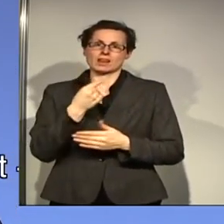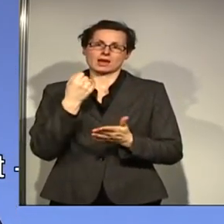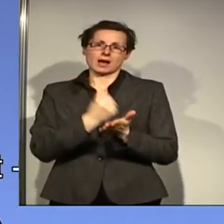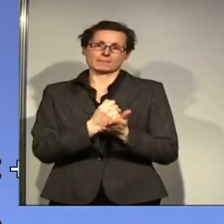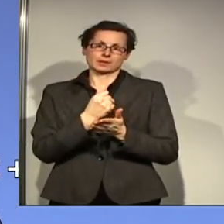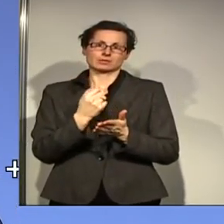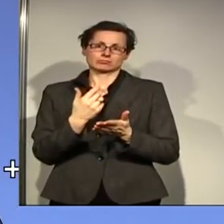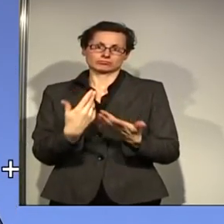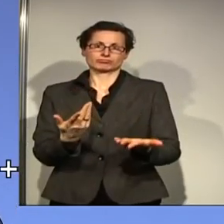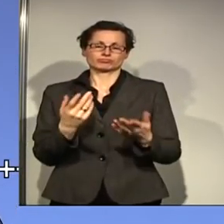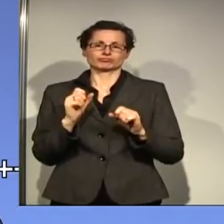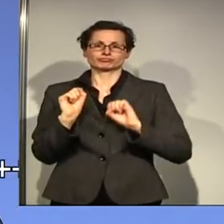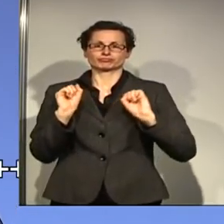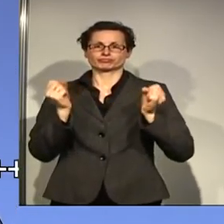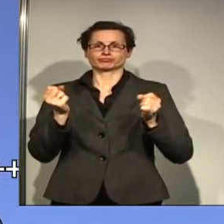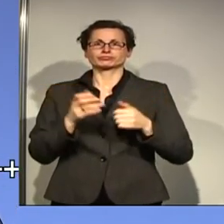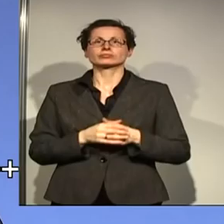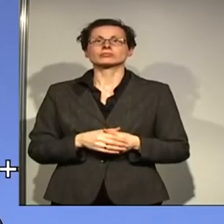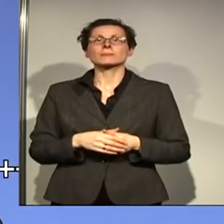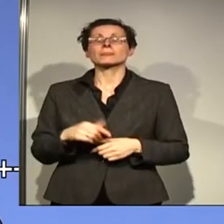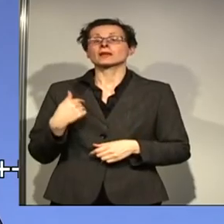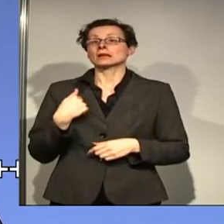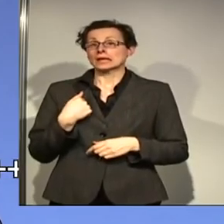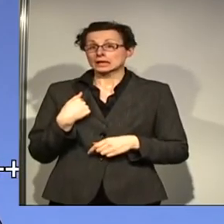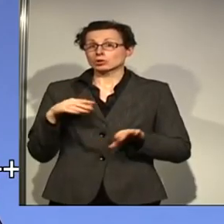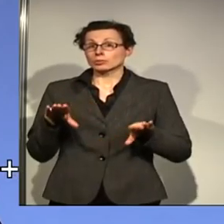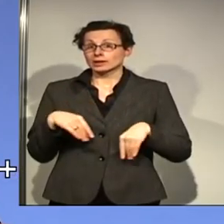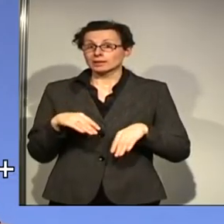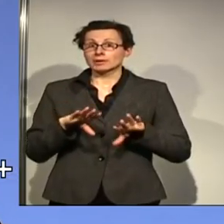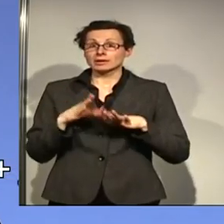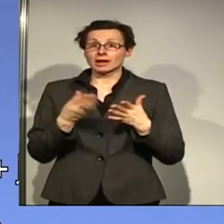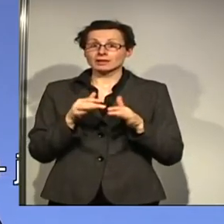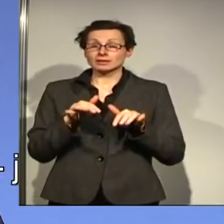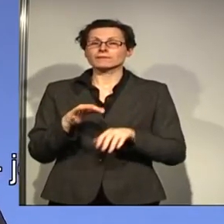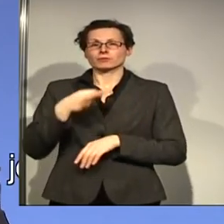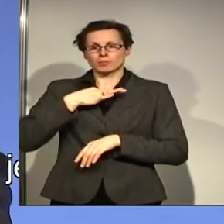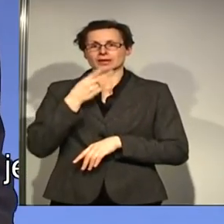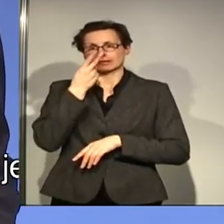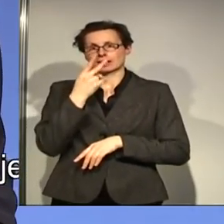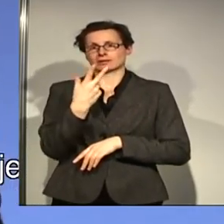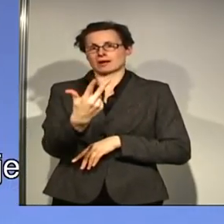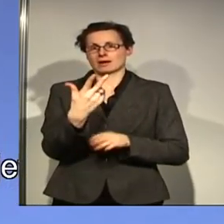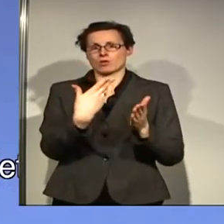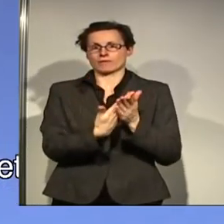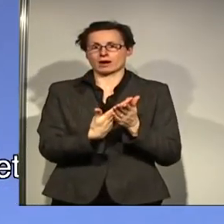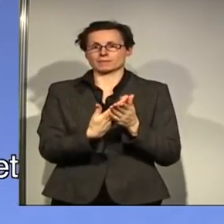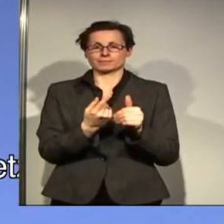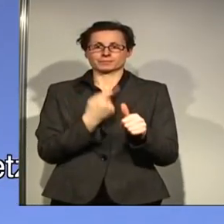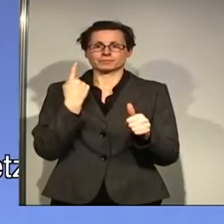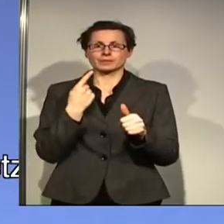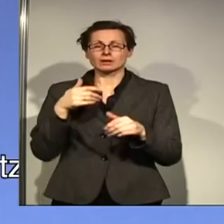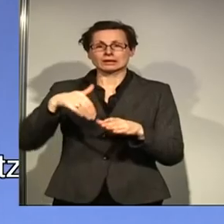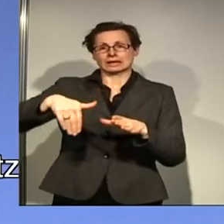Generalsekretärin dabei drei Kernaufgaben. Erstens, ich will die SPD nach innen stark machen.